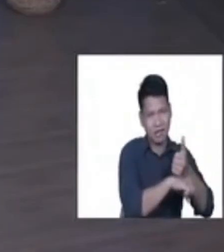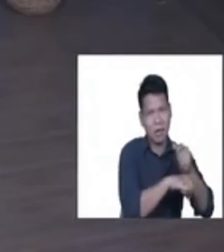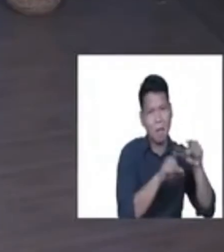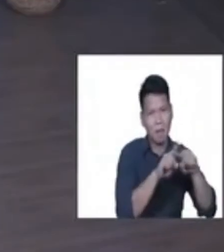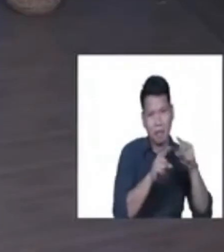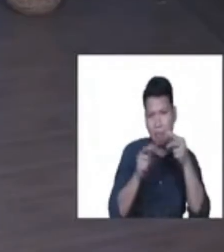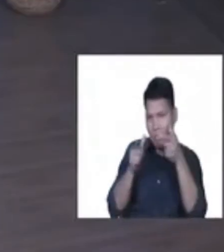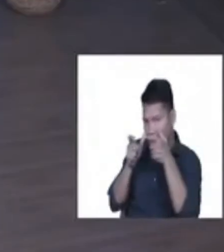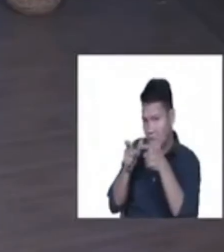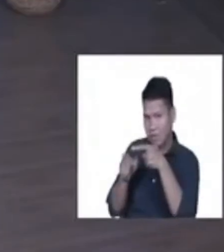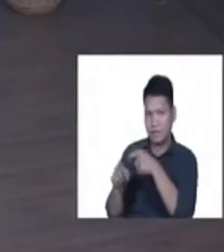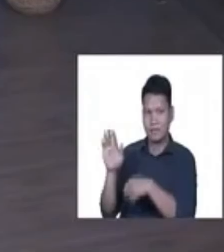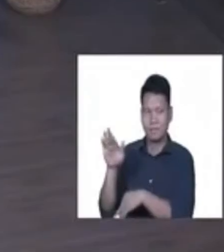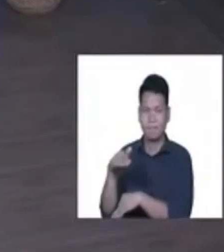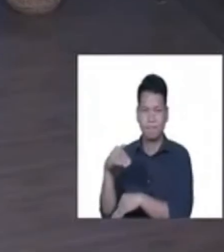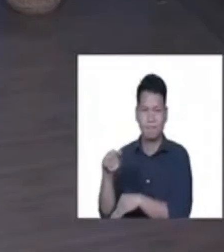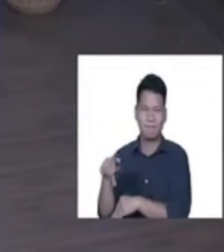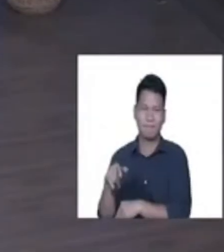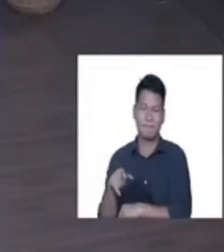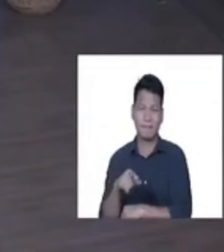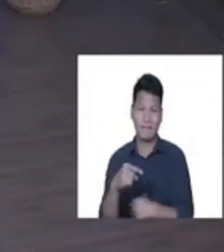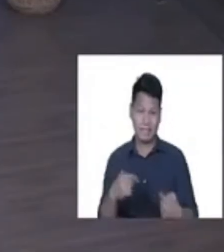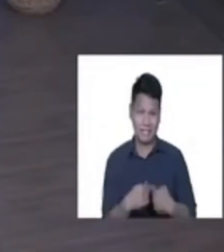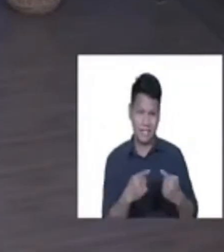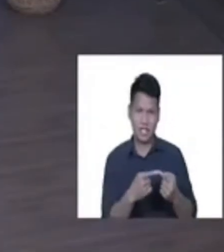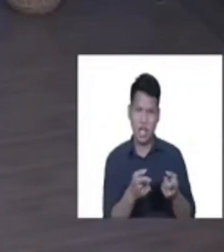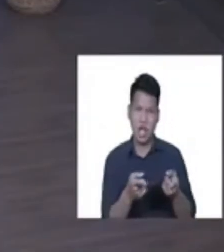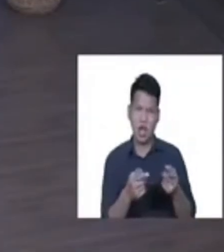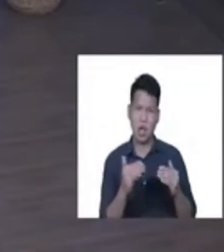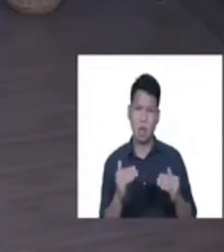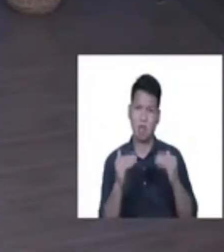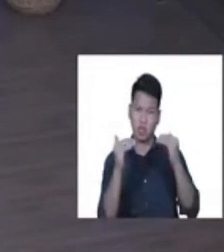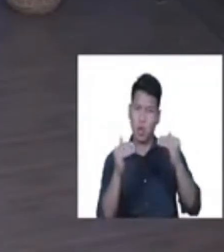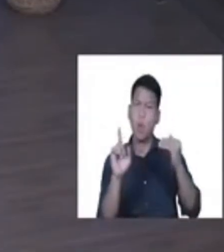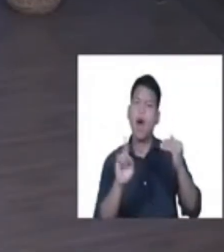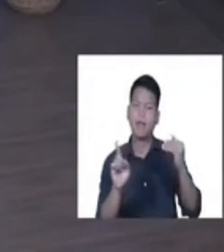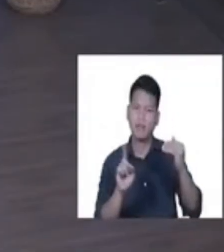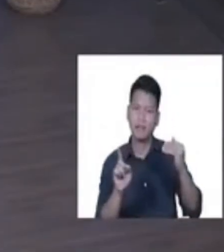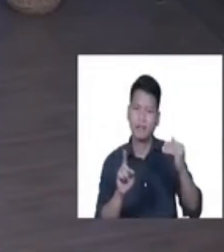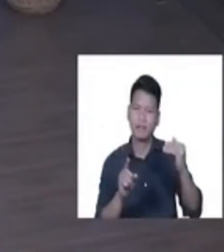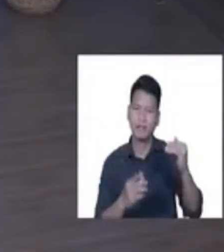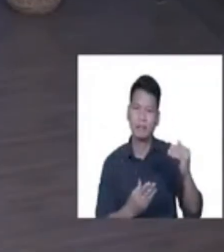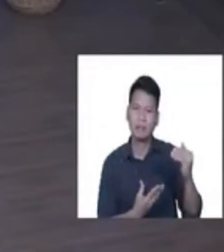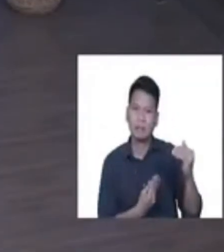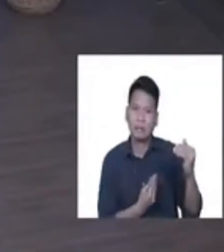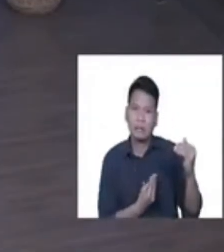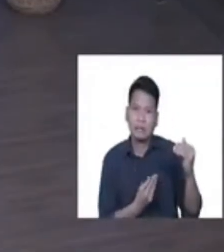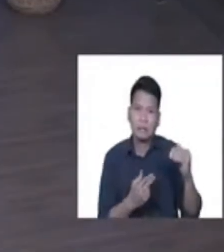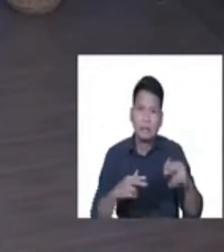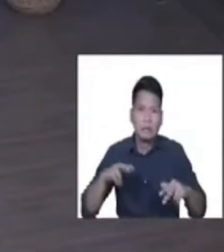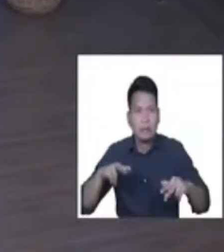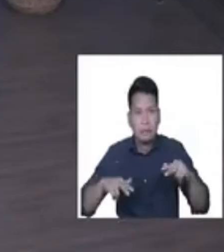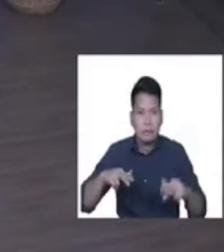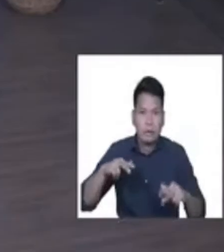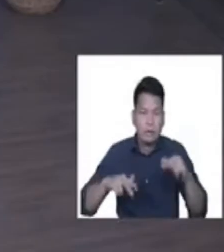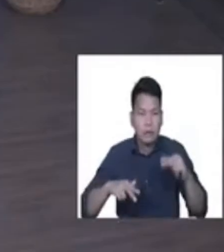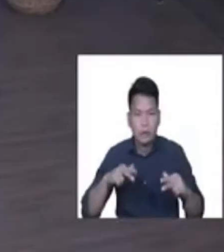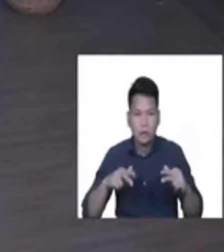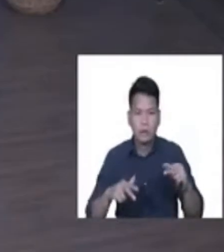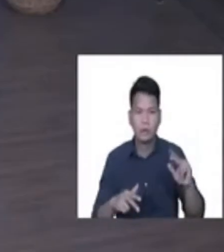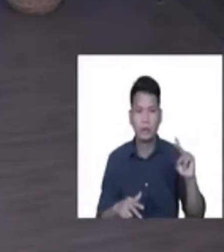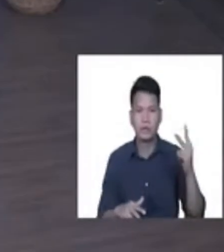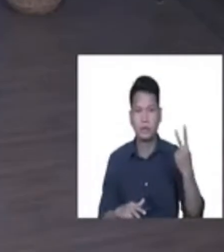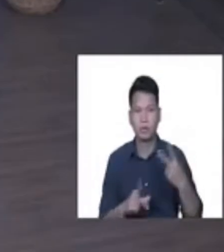ating Panginoon. Because sin produces number one, it produces anxiety. It produces